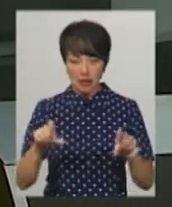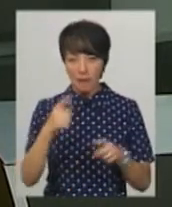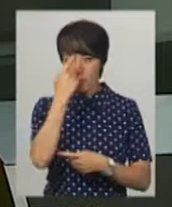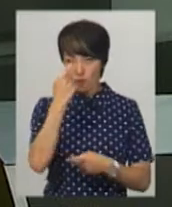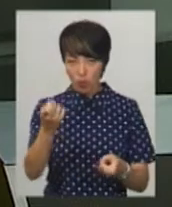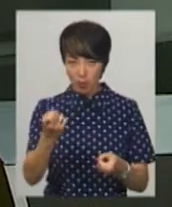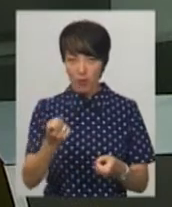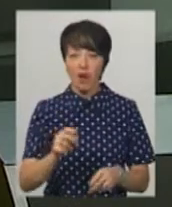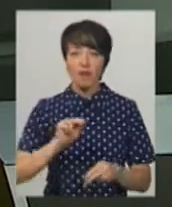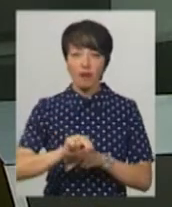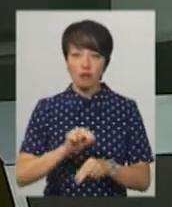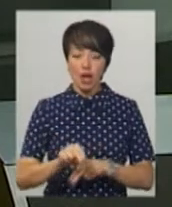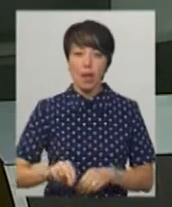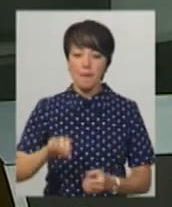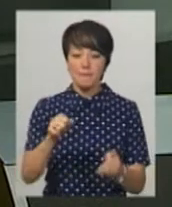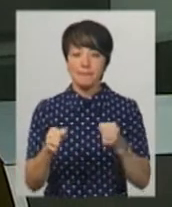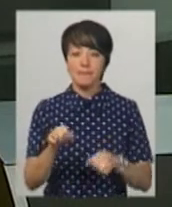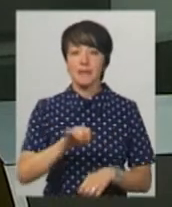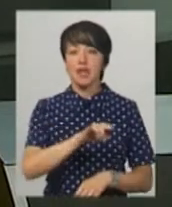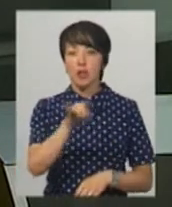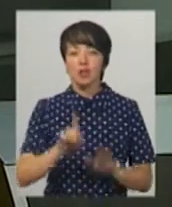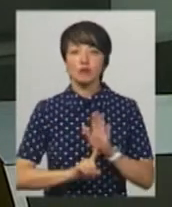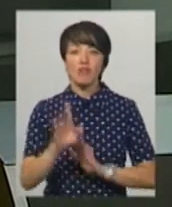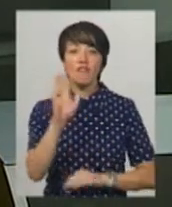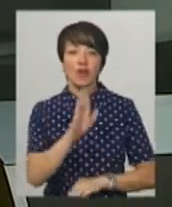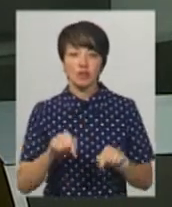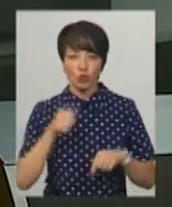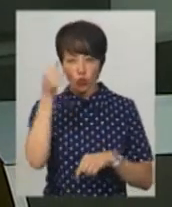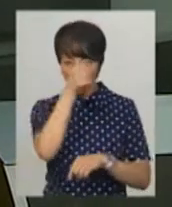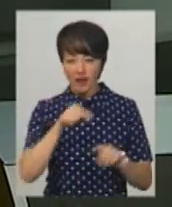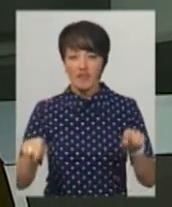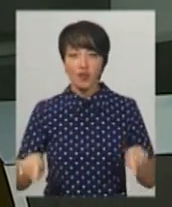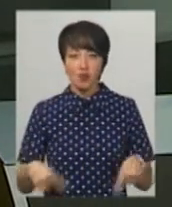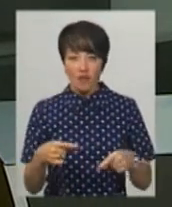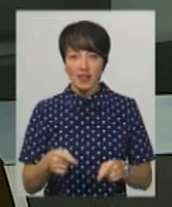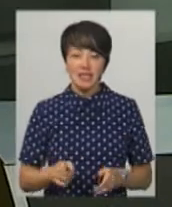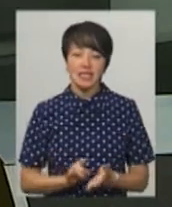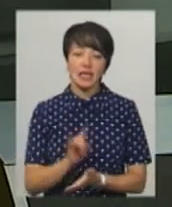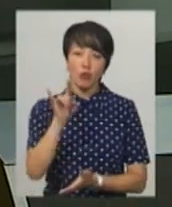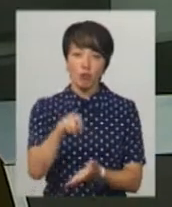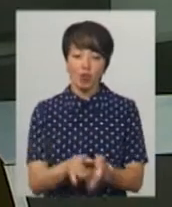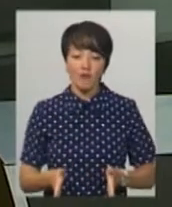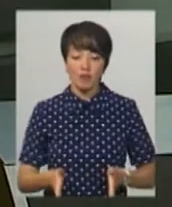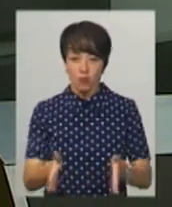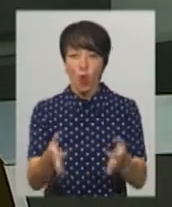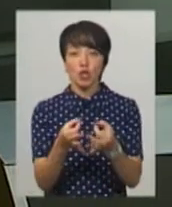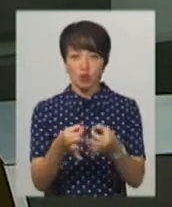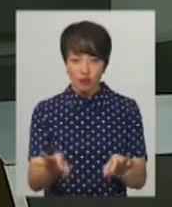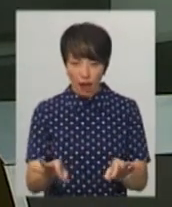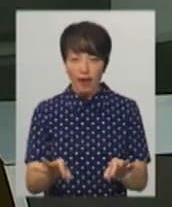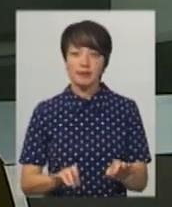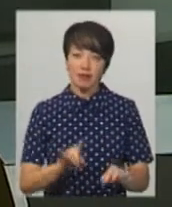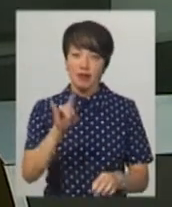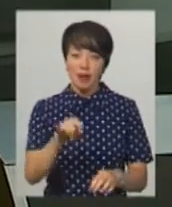повідомив, навчання пілотів розпочнуть у вересні цього року. Відновлена в минулому році злітно-посадкова смуга дозволяє злітати і